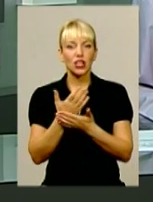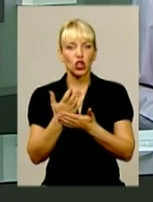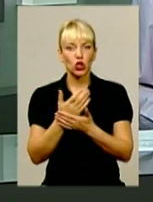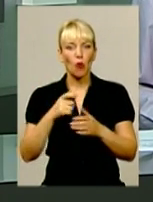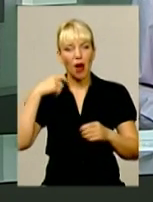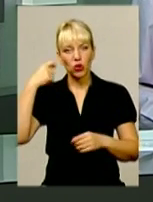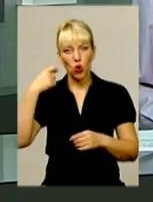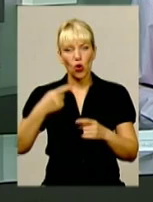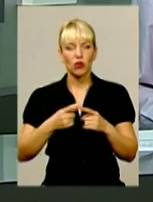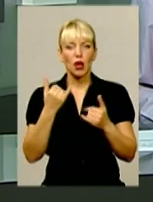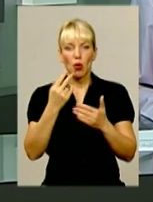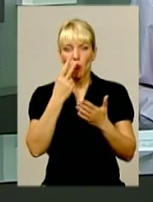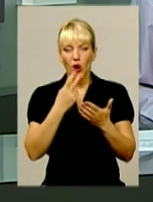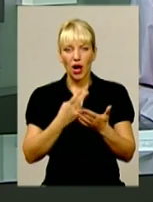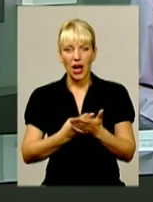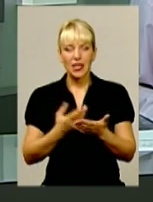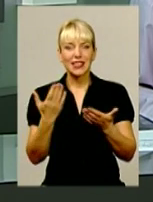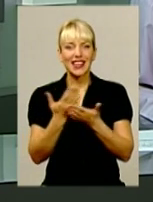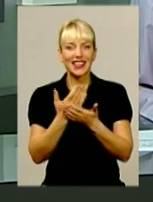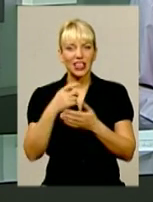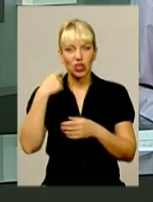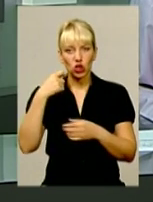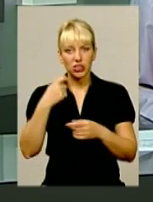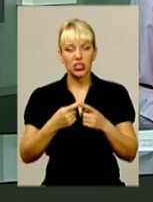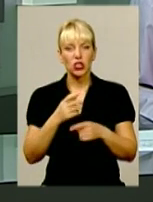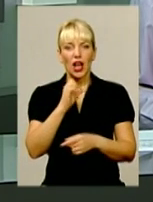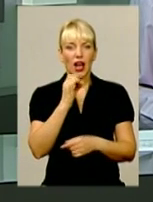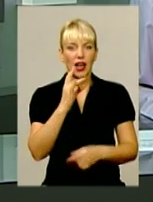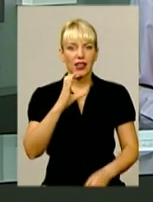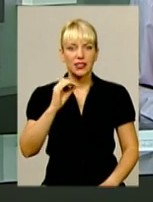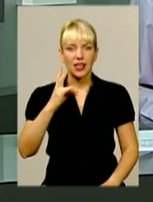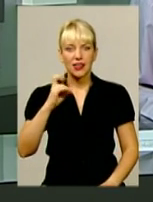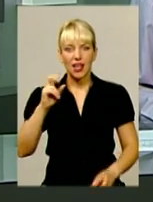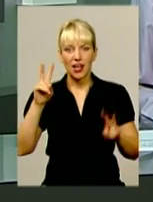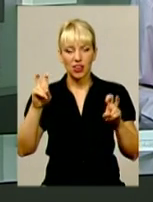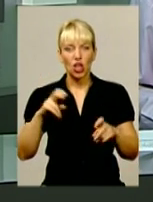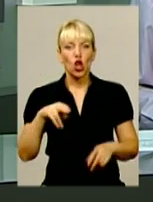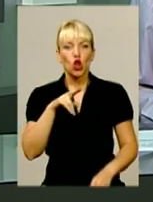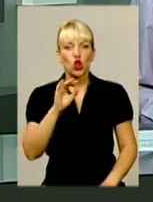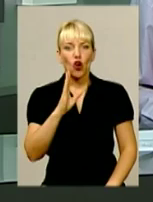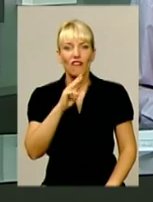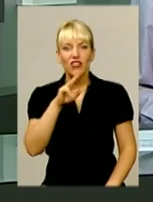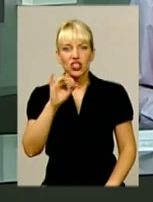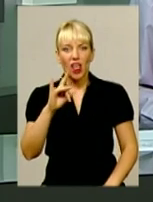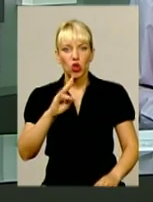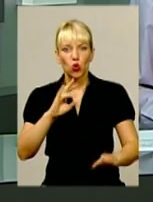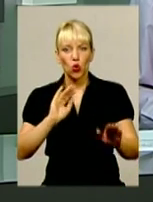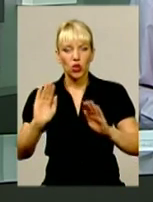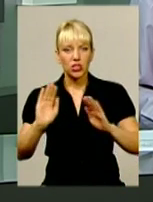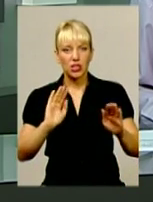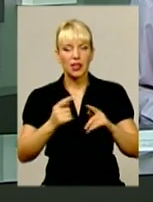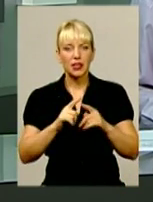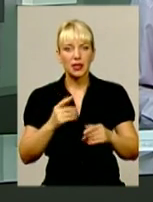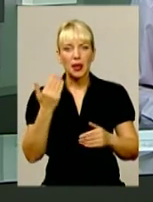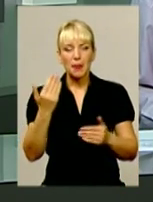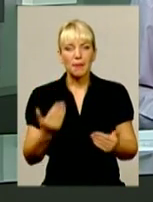глядачам показуватимуть кінострічку «Арсенал» Олександра Довженка. Та біографічні дані про світового героя